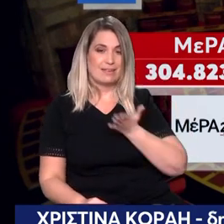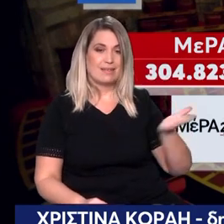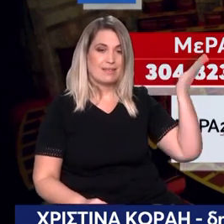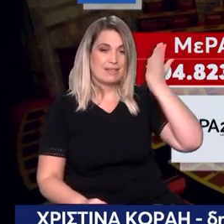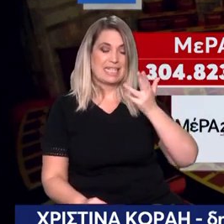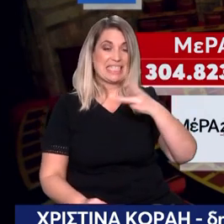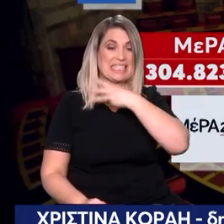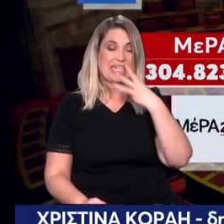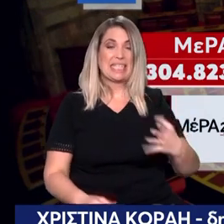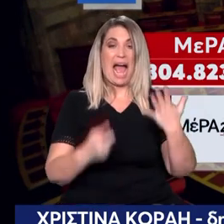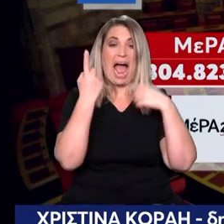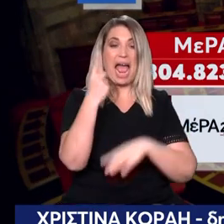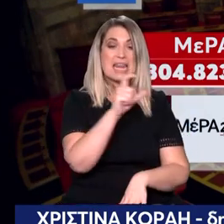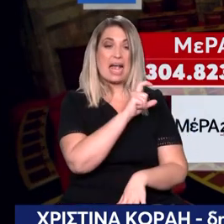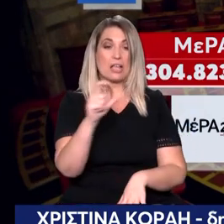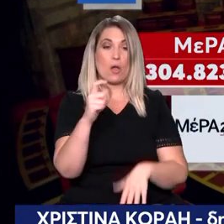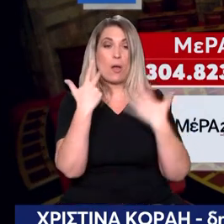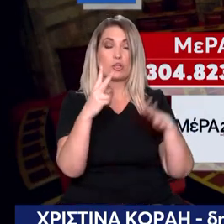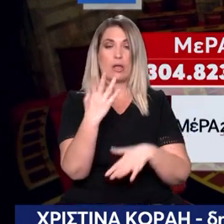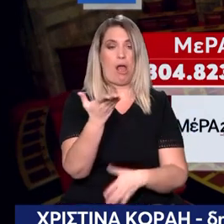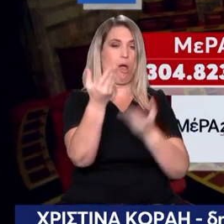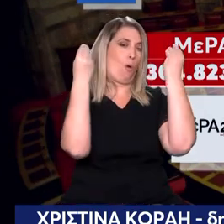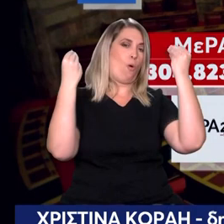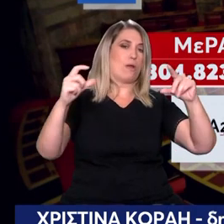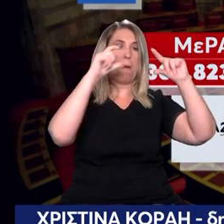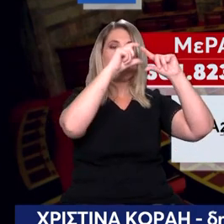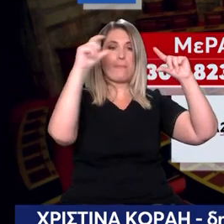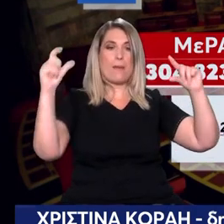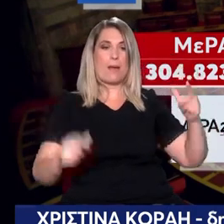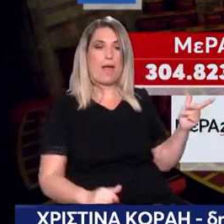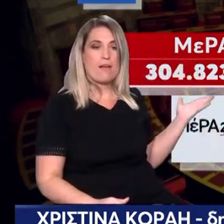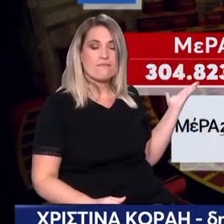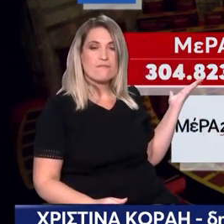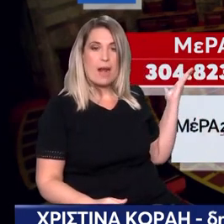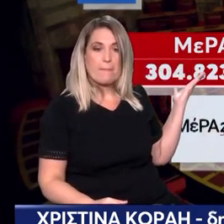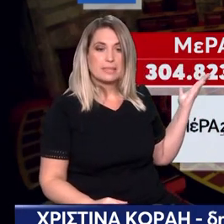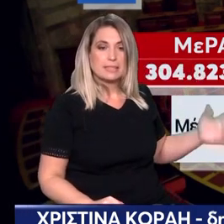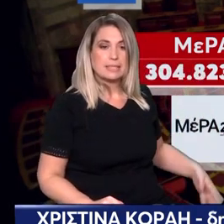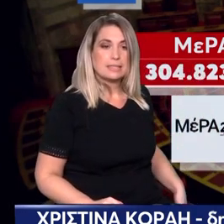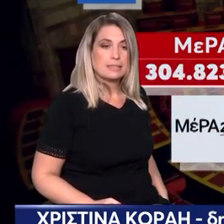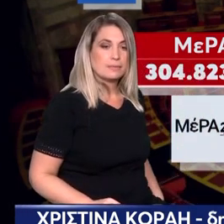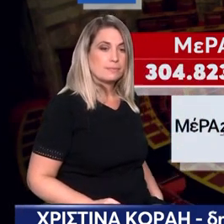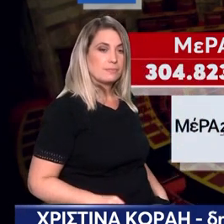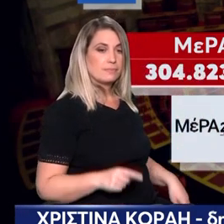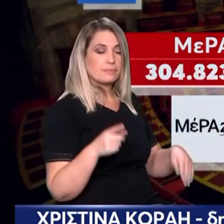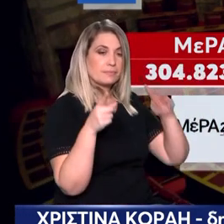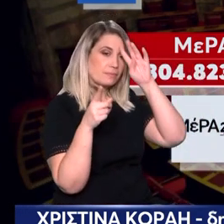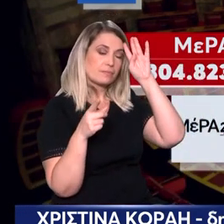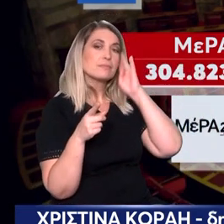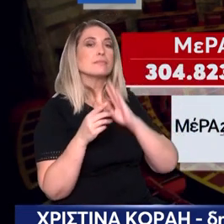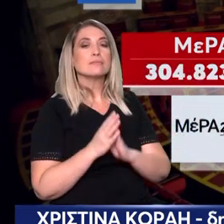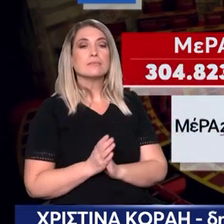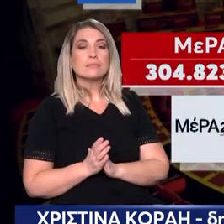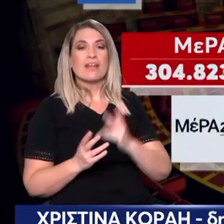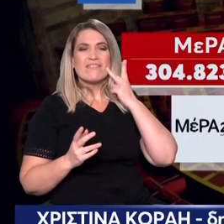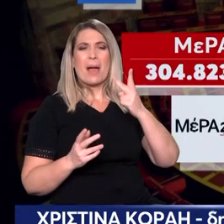εδώ. Πολύ ωραίο πίνακα μας έκανε η Μαρία. Η Νέα Δημοκρατία 2.255.903